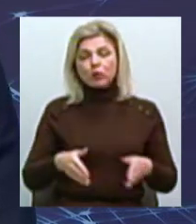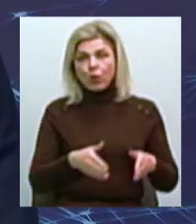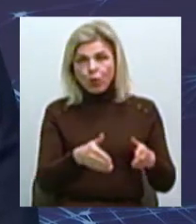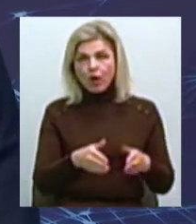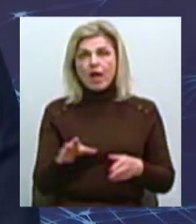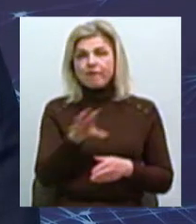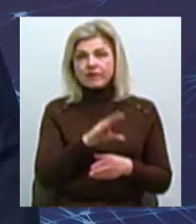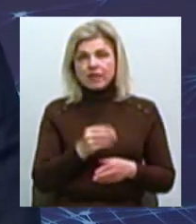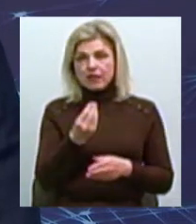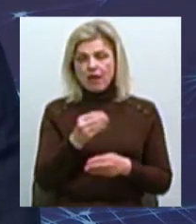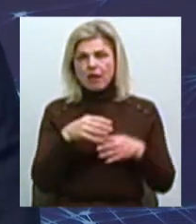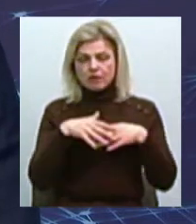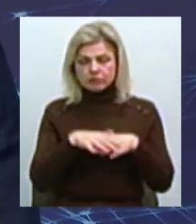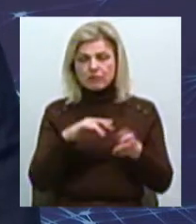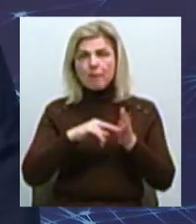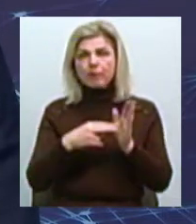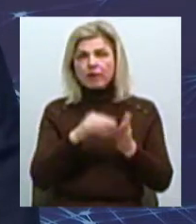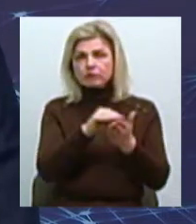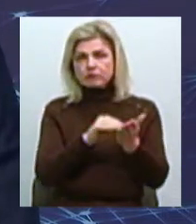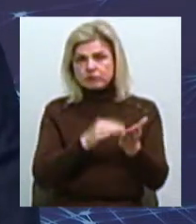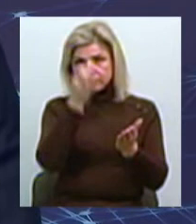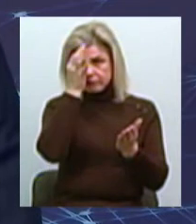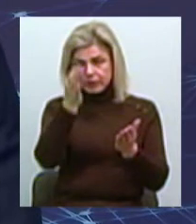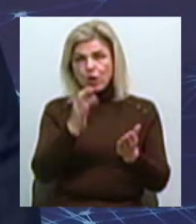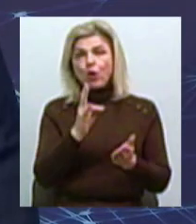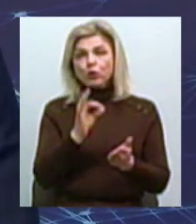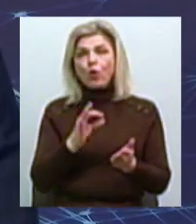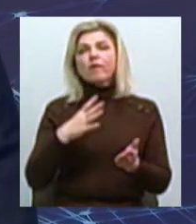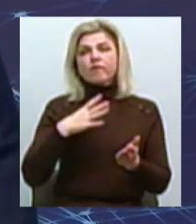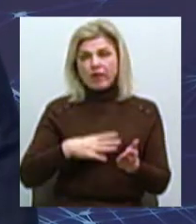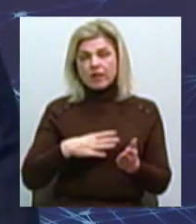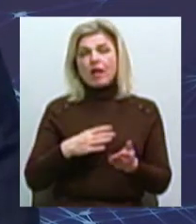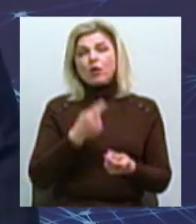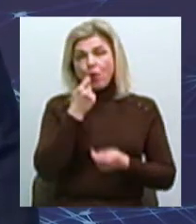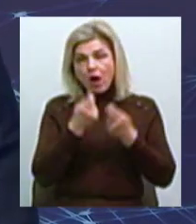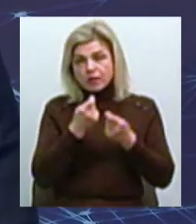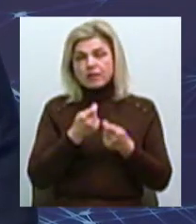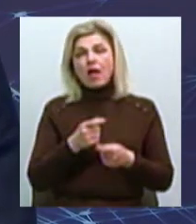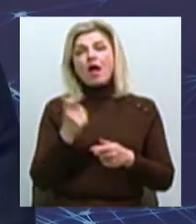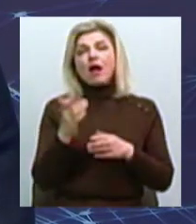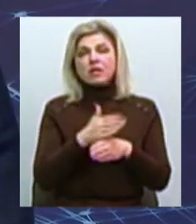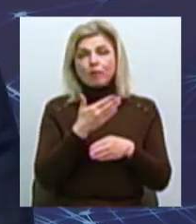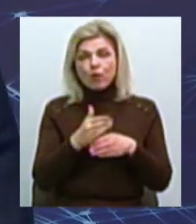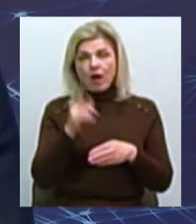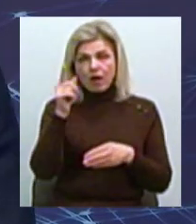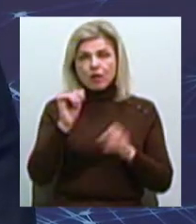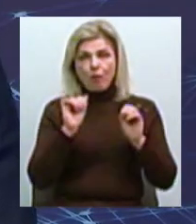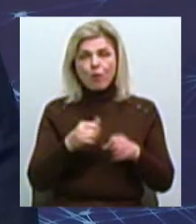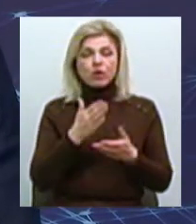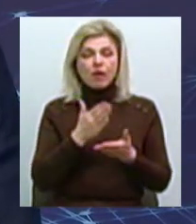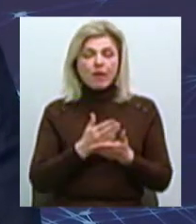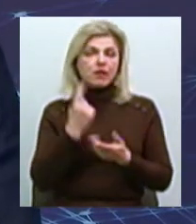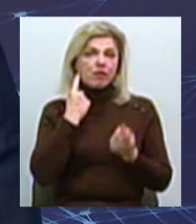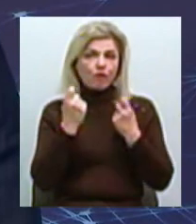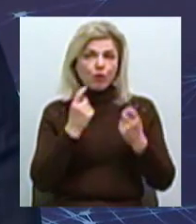Тобто всі кошти розписані Але, виходячи з певних нюансів, розпорядники можуть володіти інформацією про те,